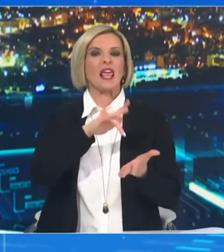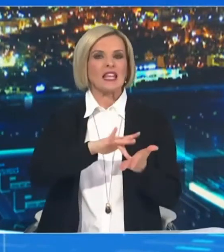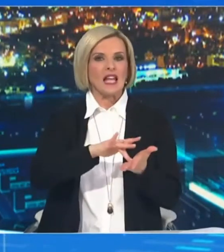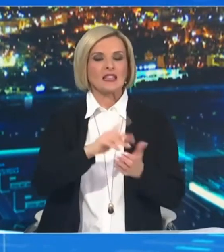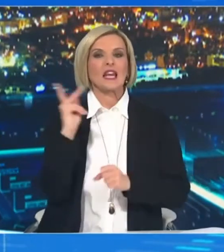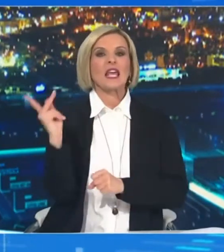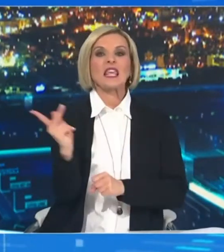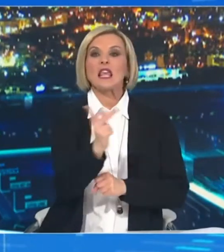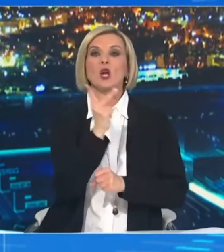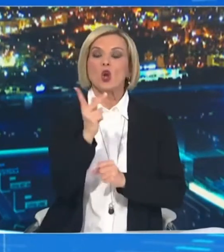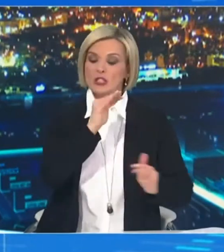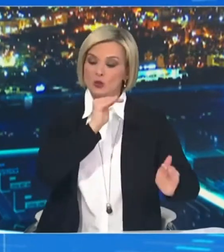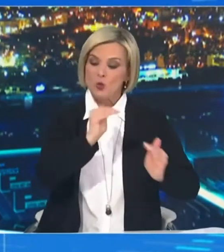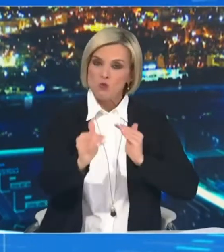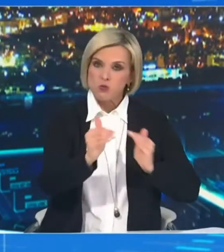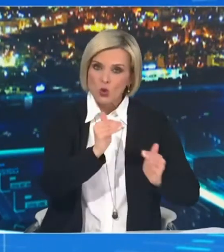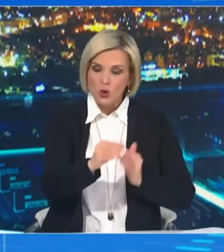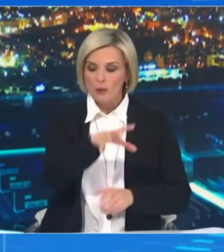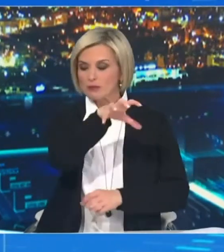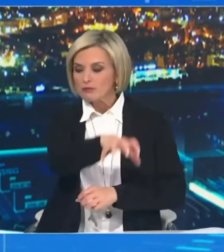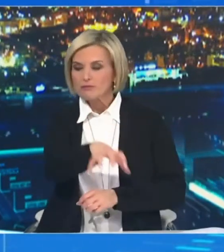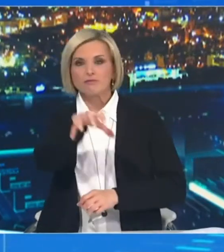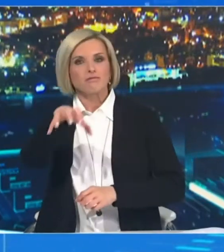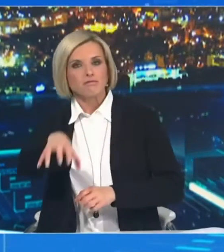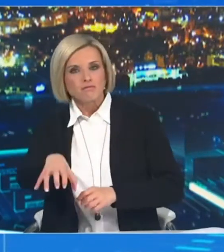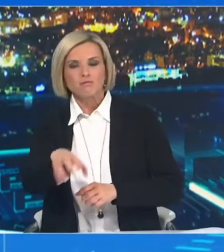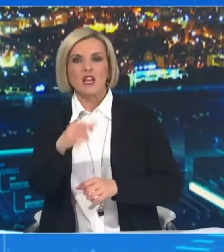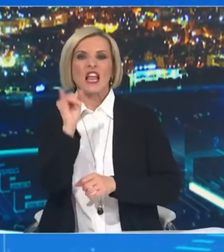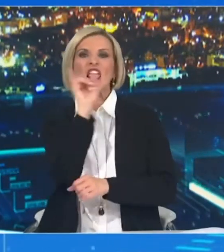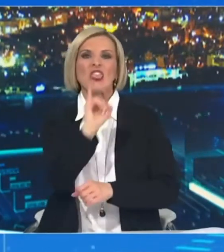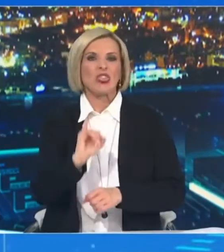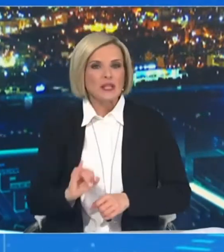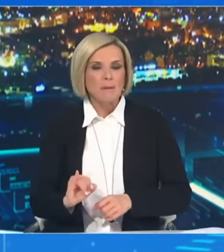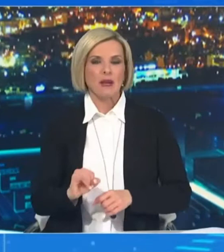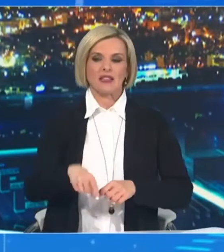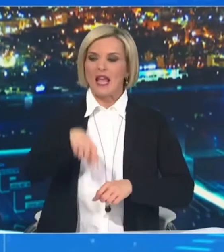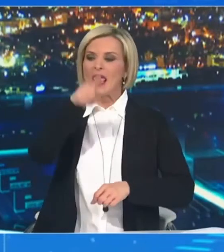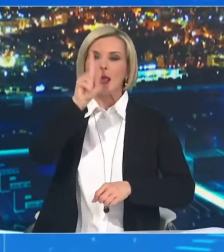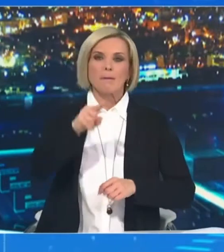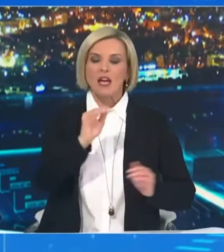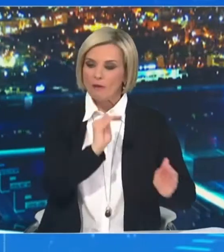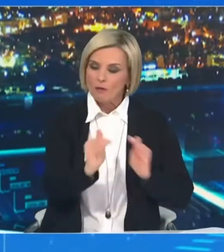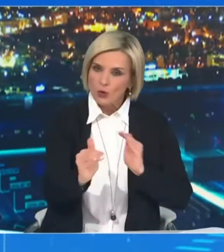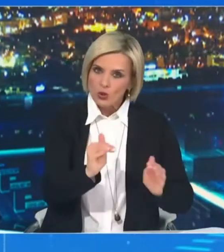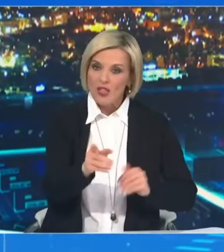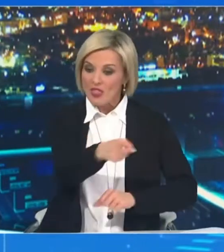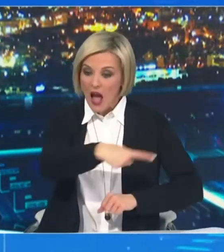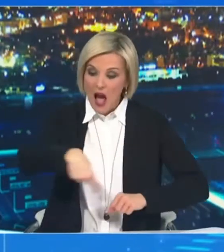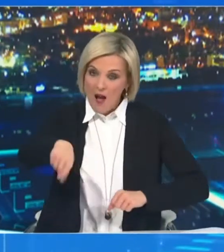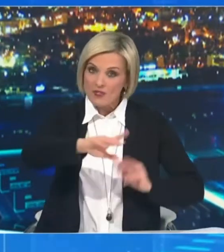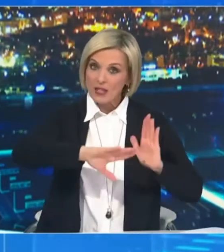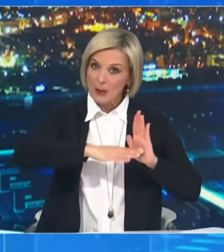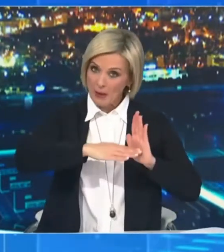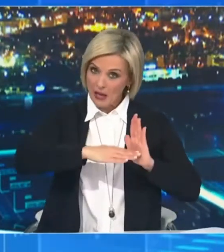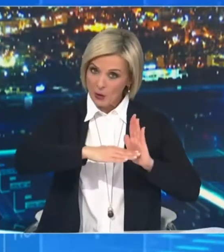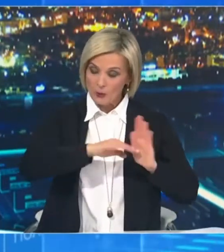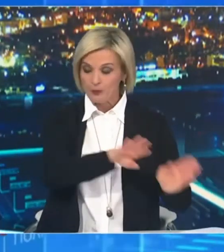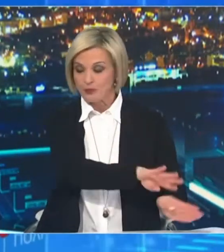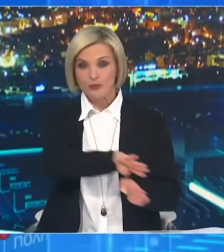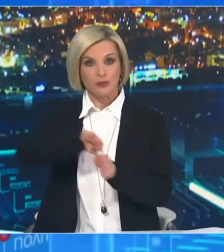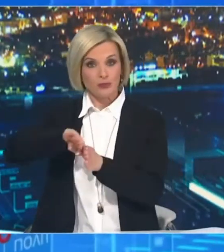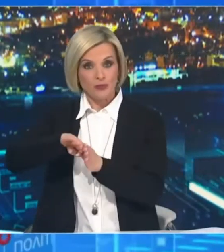κοινωνικής πρόνοιας, κέντρα διημέρευσης και ημερήσιας φροντίδας. Επίσης, οι εκπαιδευτικοί,